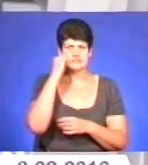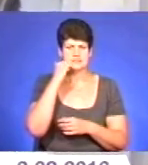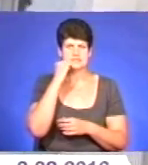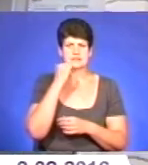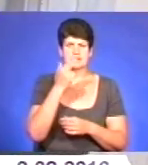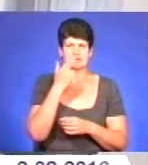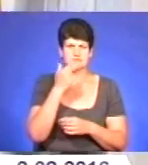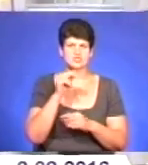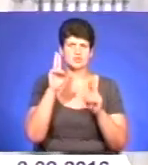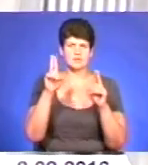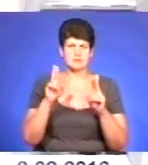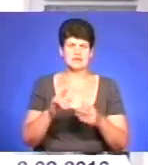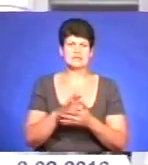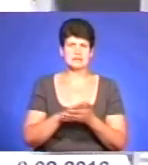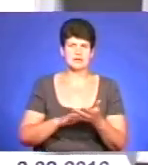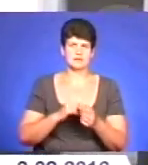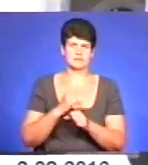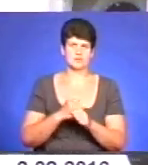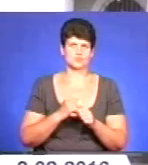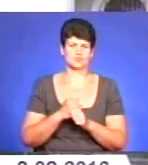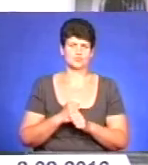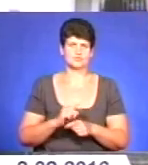надалі спрацьовують найоперативніше.